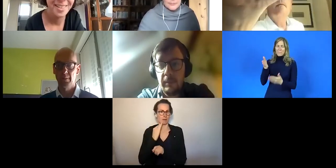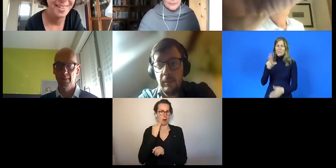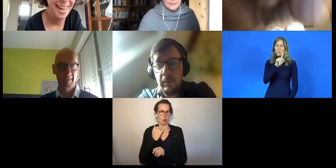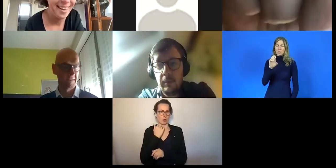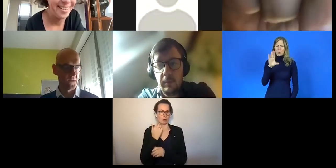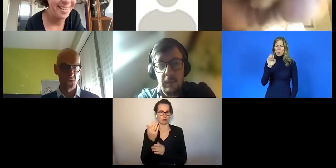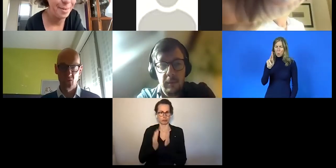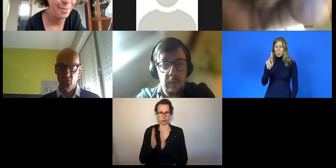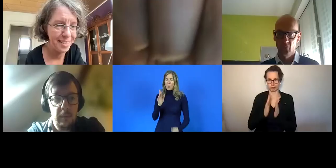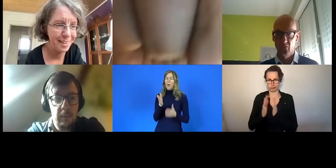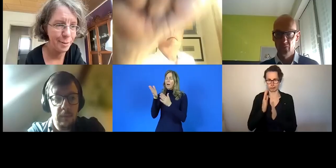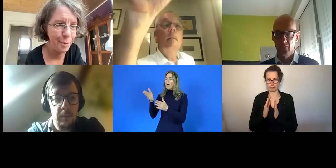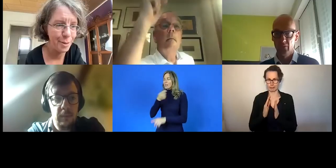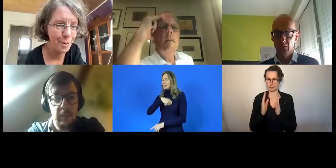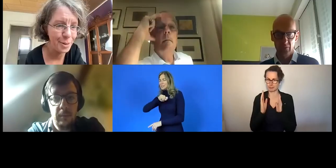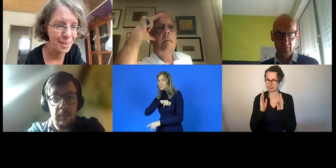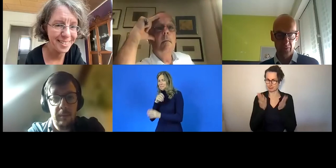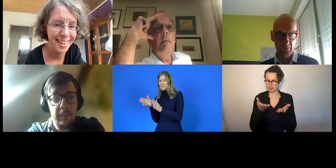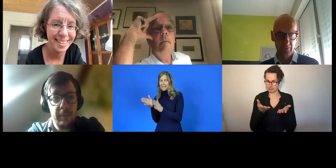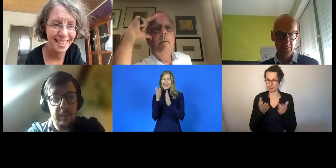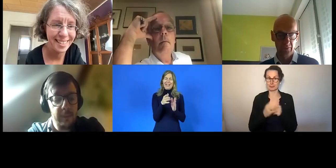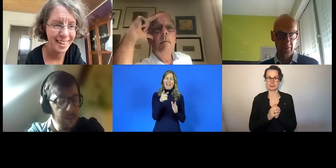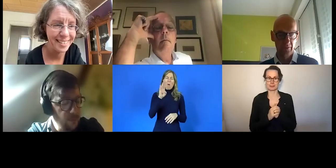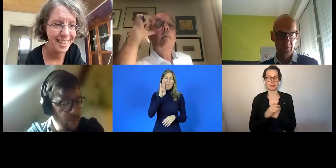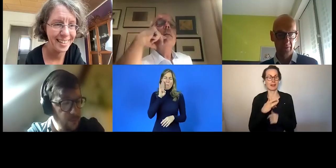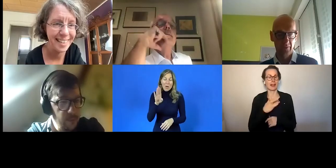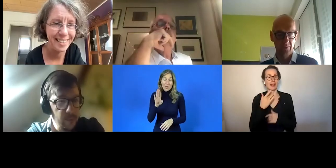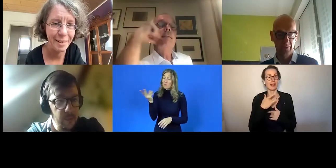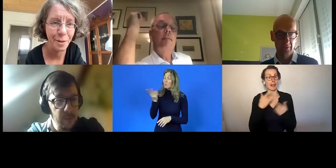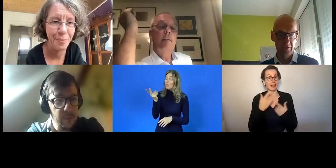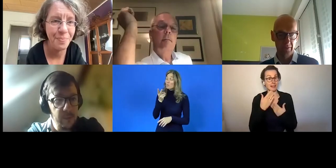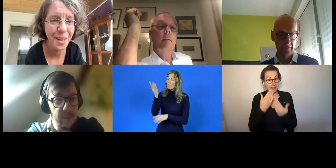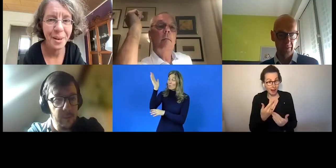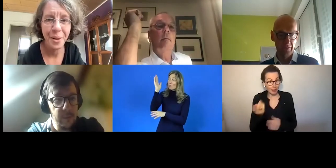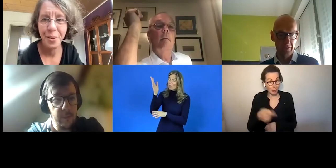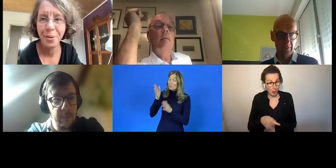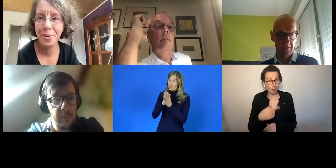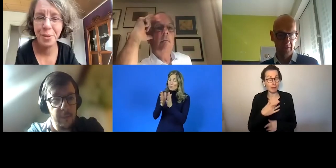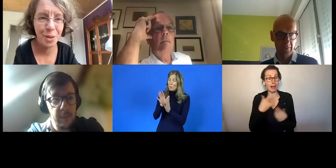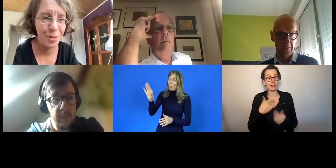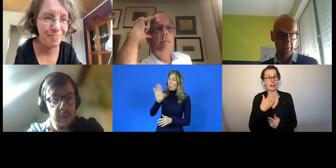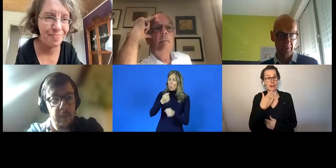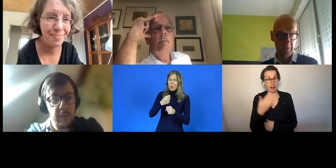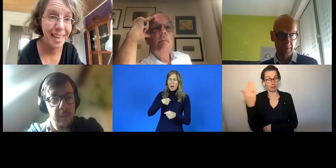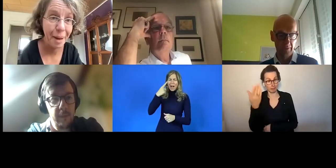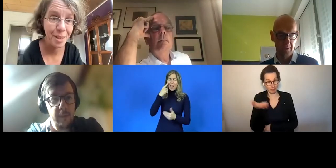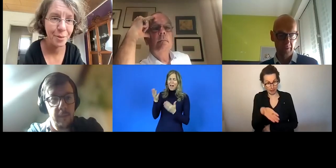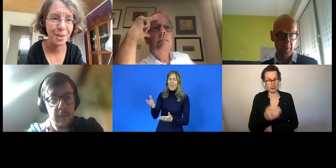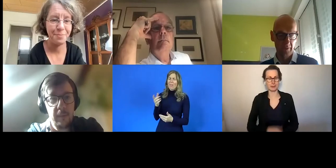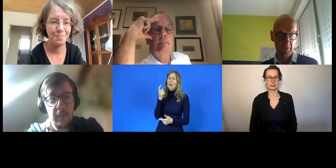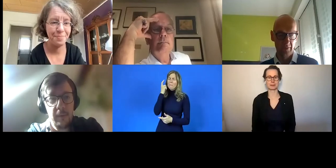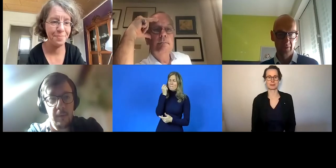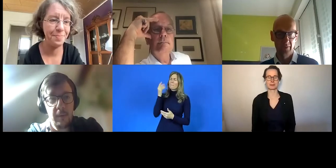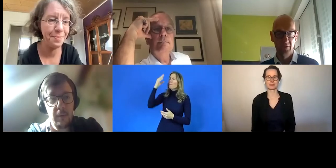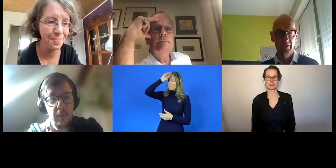Und ja, ich würde mal sagen, the floor is yours. Herzlichen Dank, dass Sie da sind. Herzlich willkommen. Und bitteschön, Sie haben das